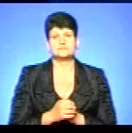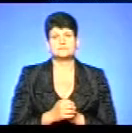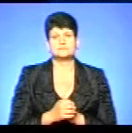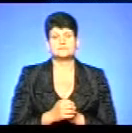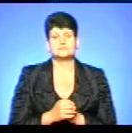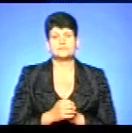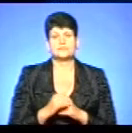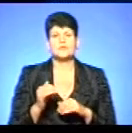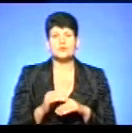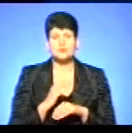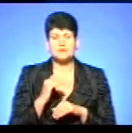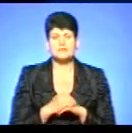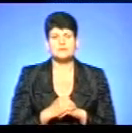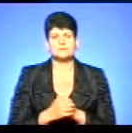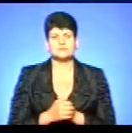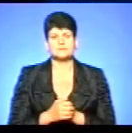Доброго вечора.